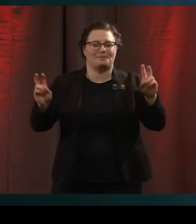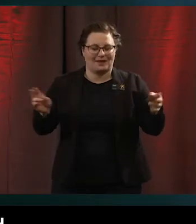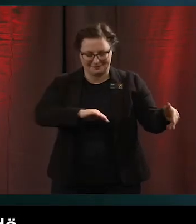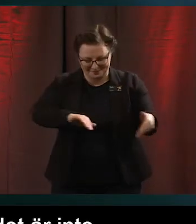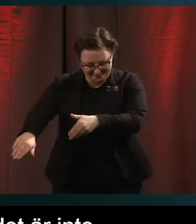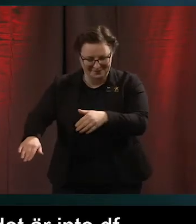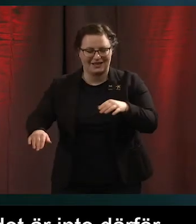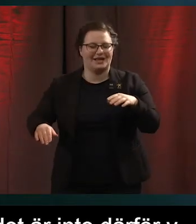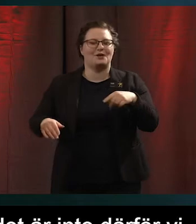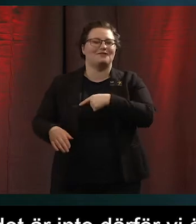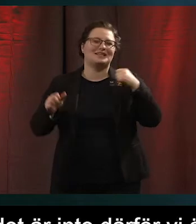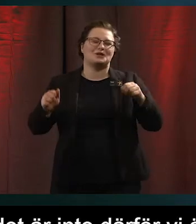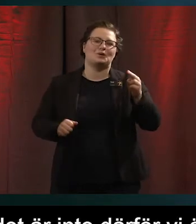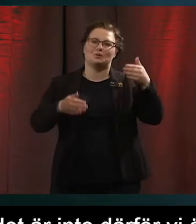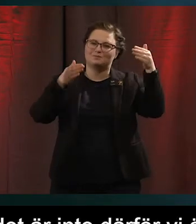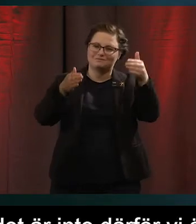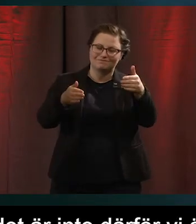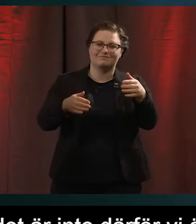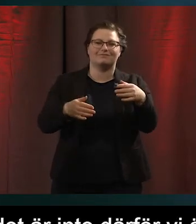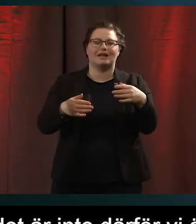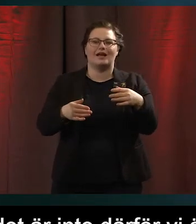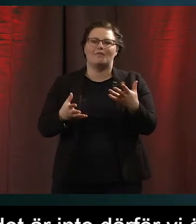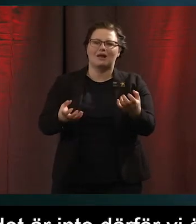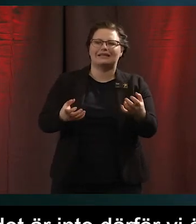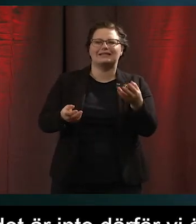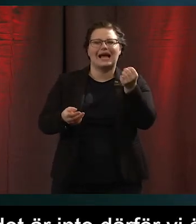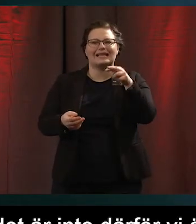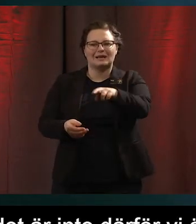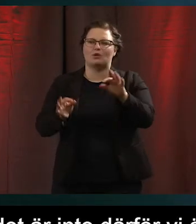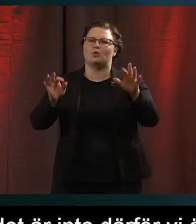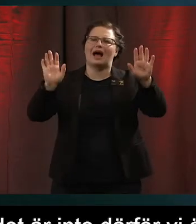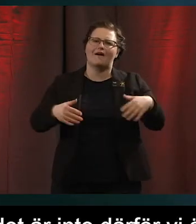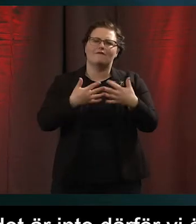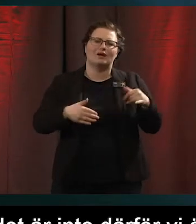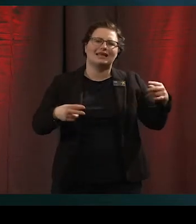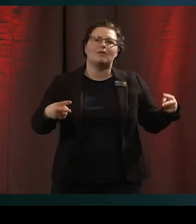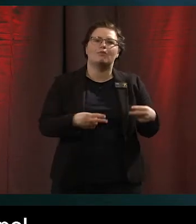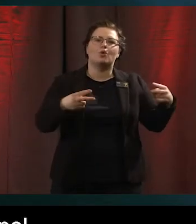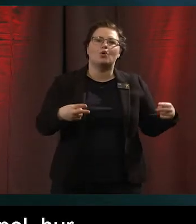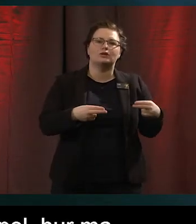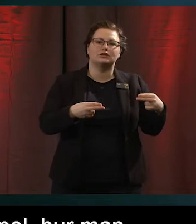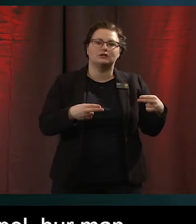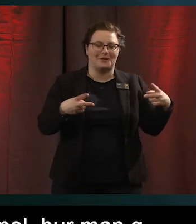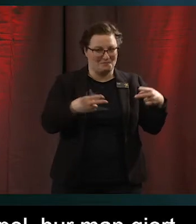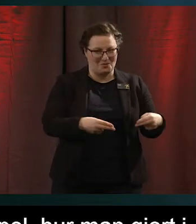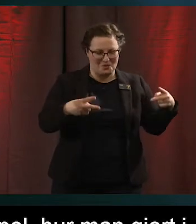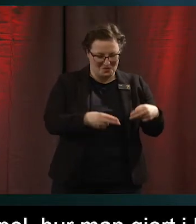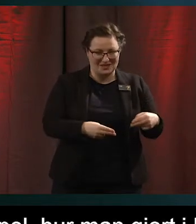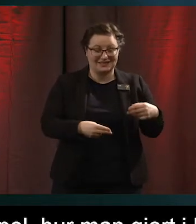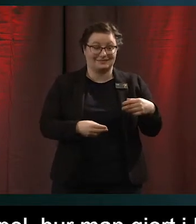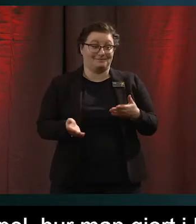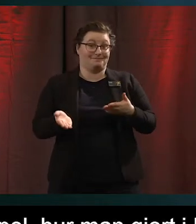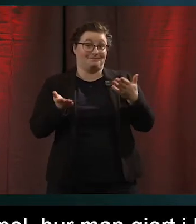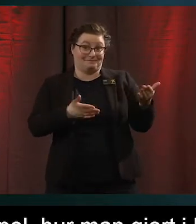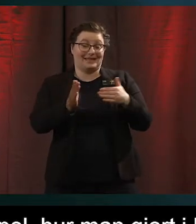nu ska vi lyssna på lite mer praktiska exempel. Hur man har gjort i Borås stad. Och för att introducera det så lämnar jag över